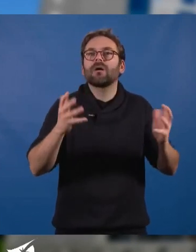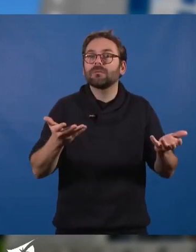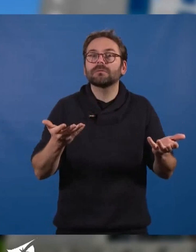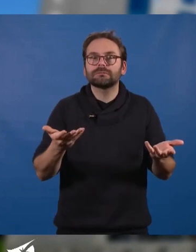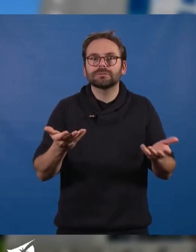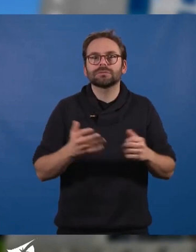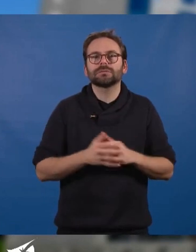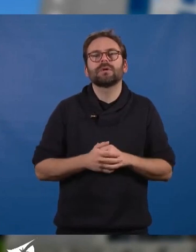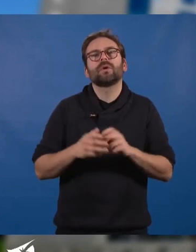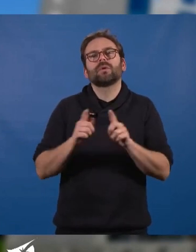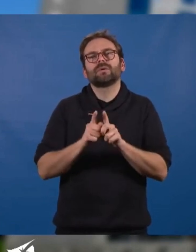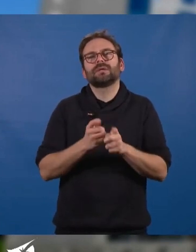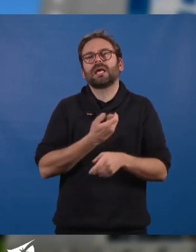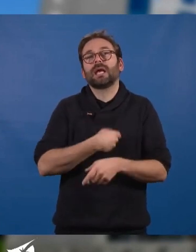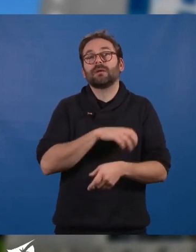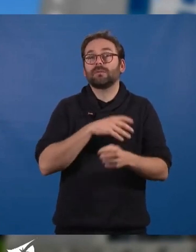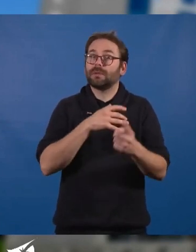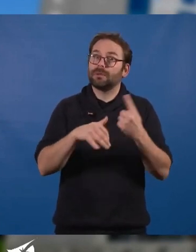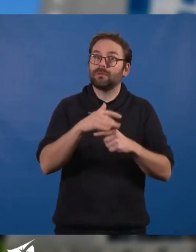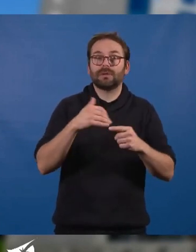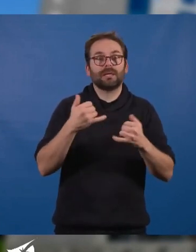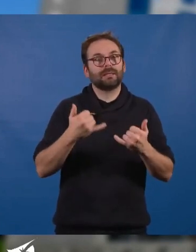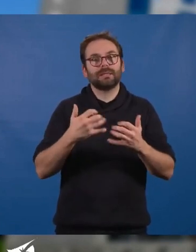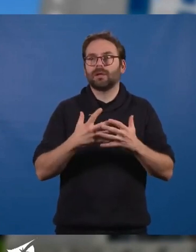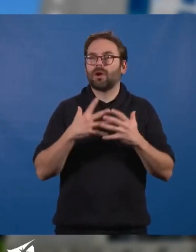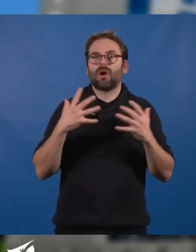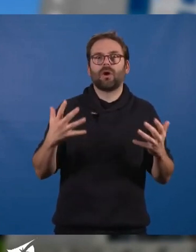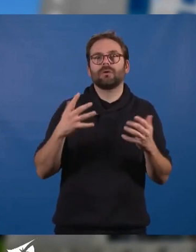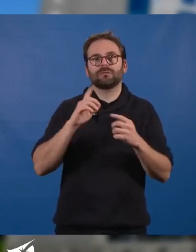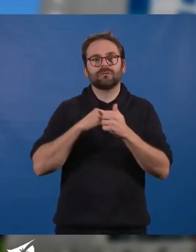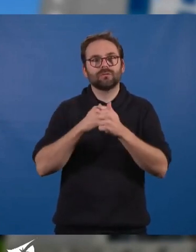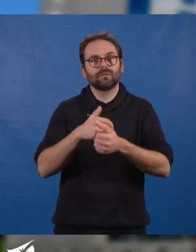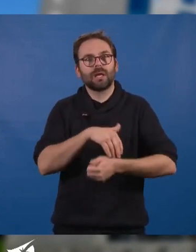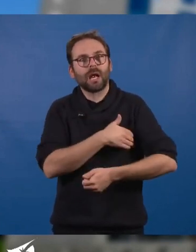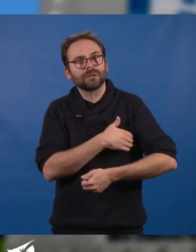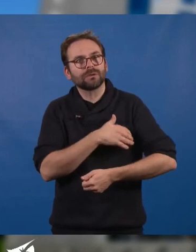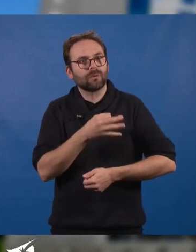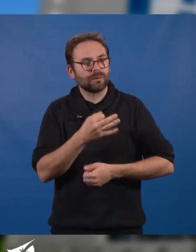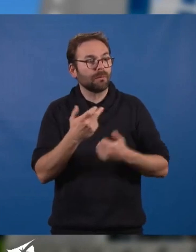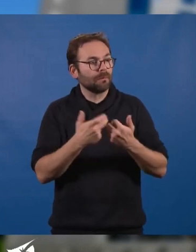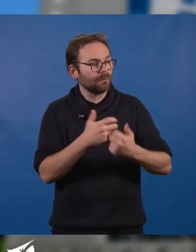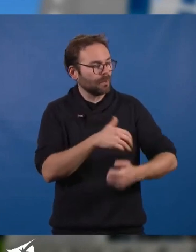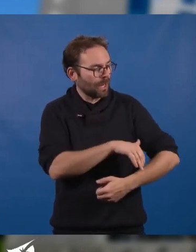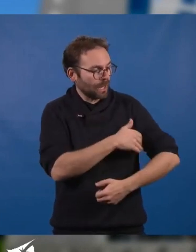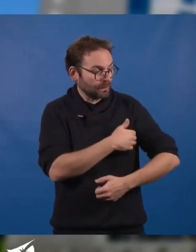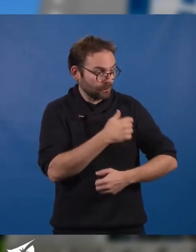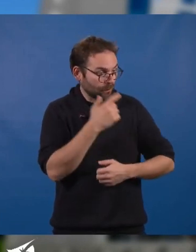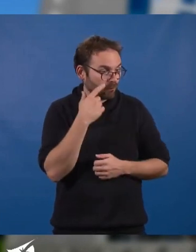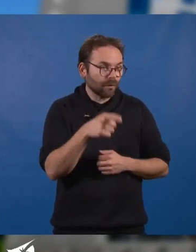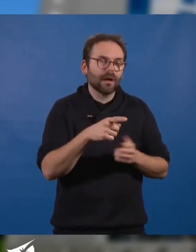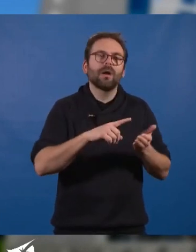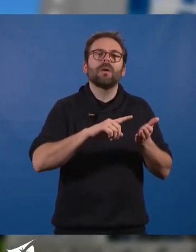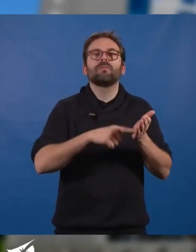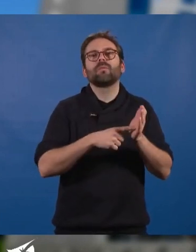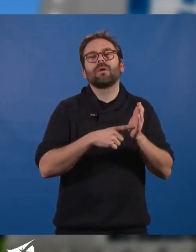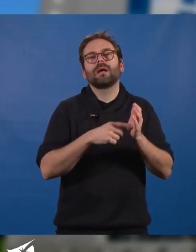responsabilité sociale dans la période est grande vis-à-vis de nos agents notamment, qui ont vu fort heureusement le point d'indice dégelé l'an